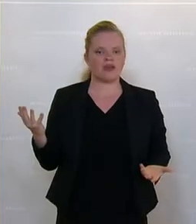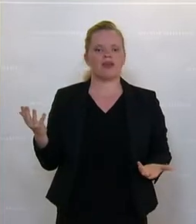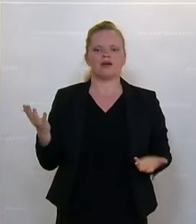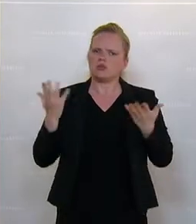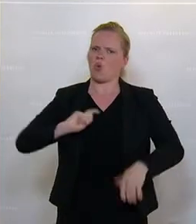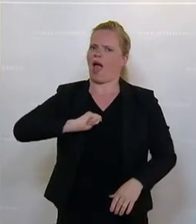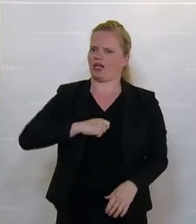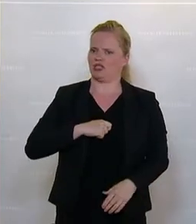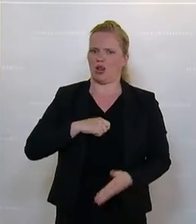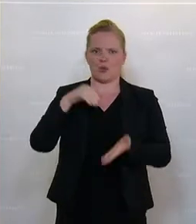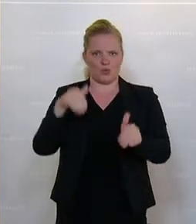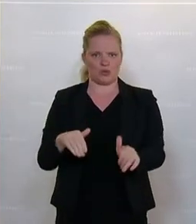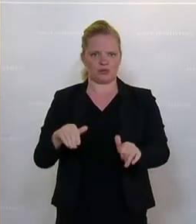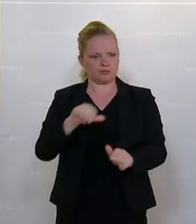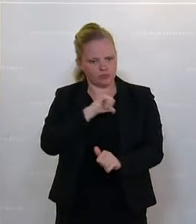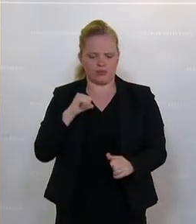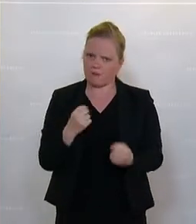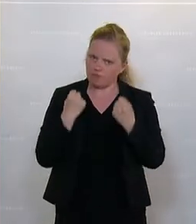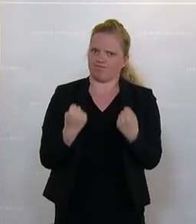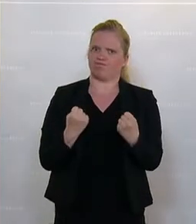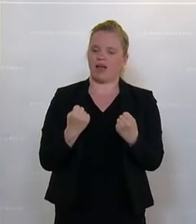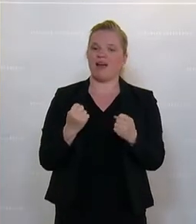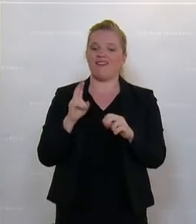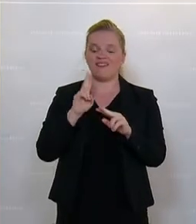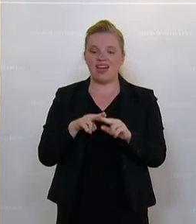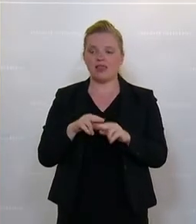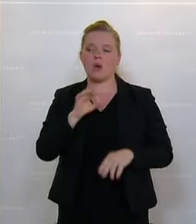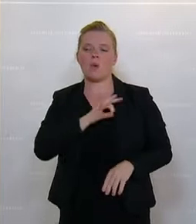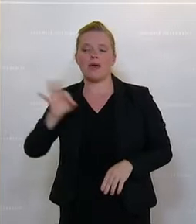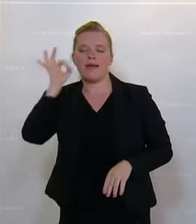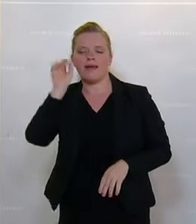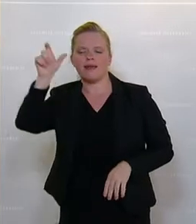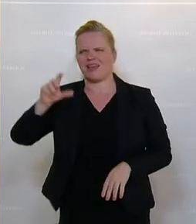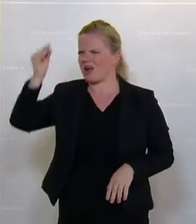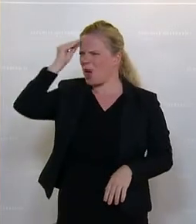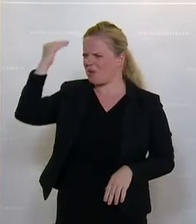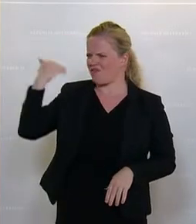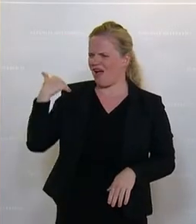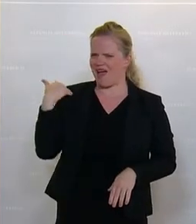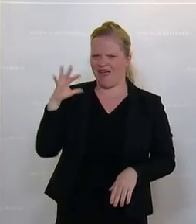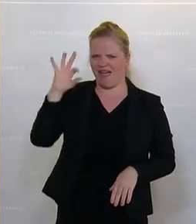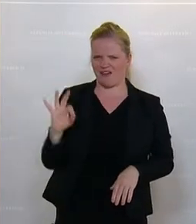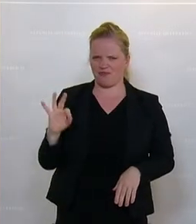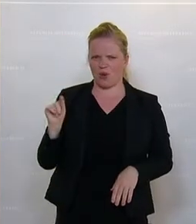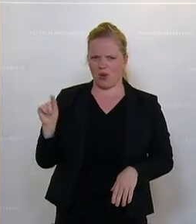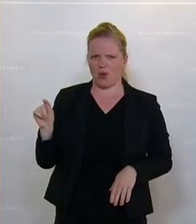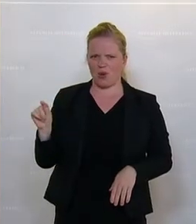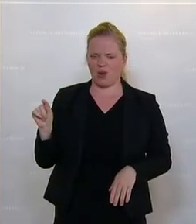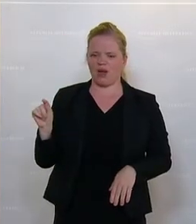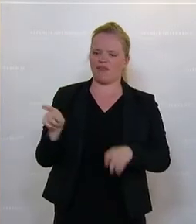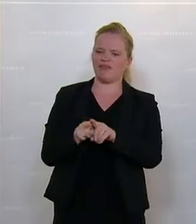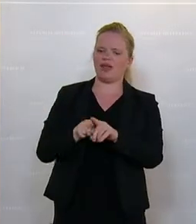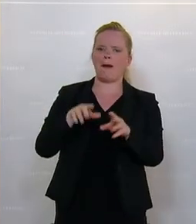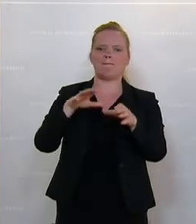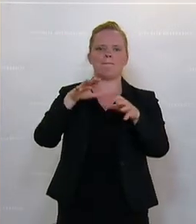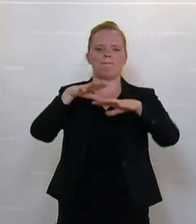Einstellung sein und zu dieser Einstellung muss ich stehen. Und wenn eine Kollegin hier, ich glaube, das war der FPÖ, so quasi den Brexit